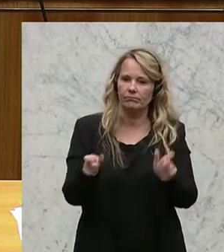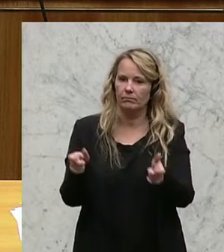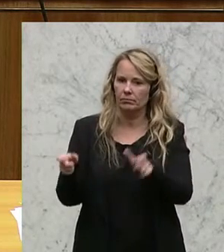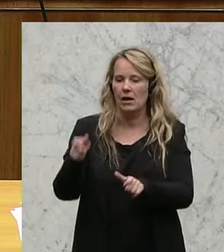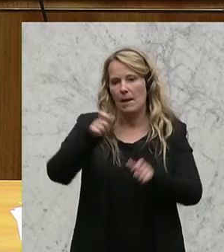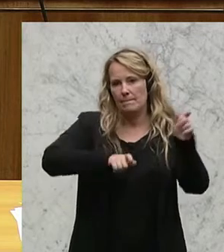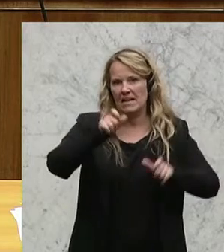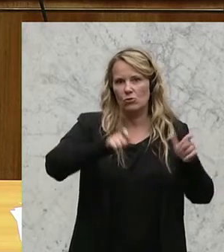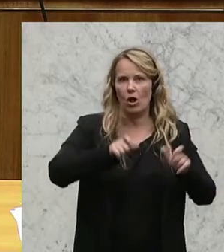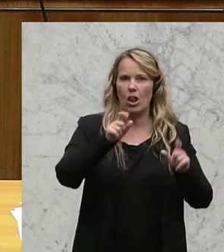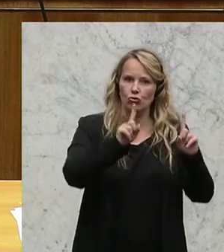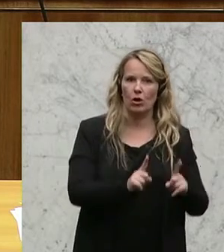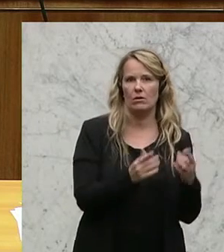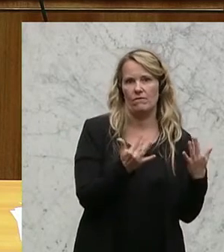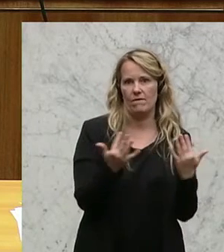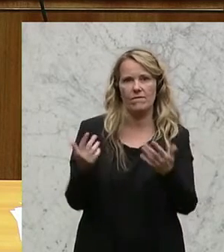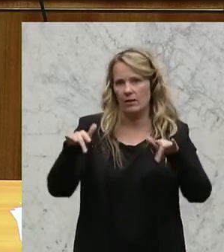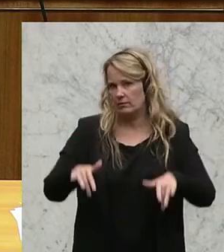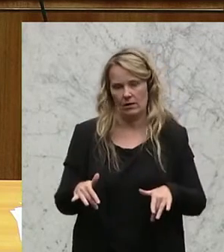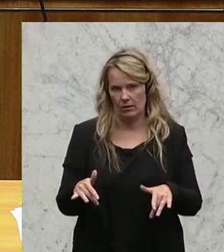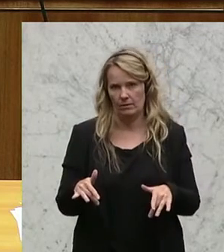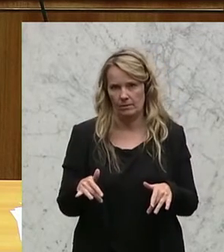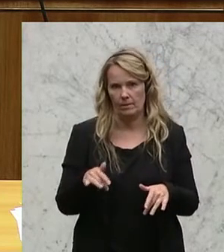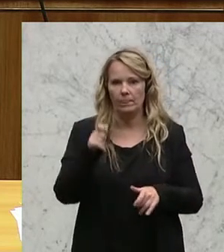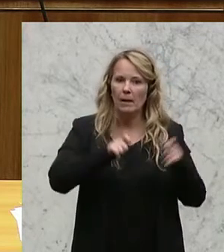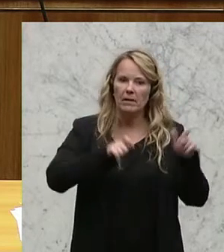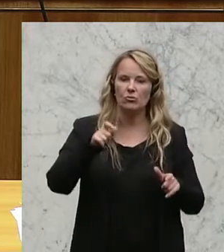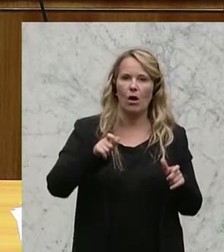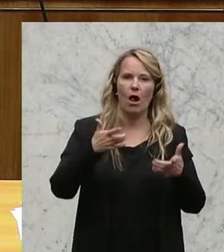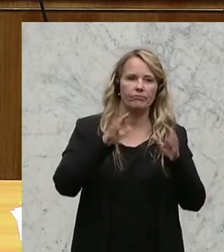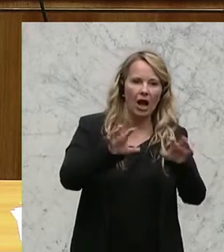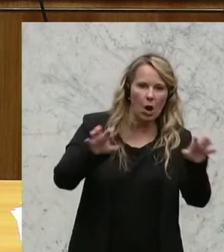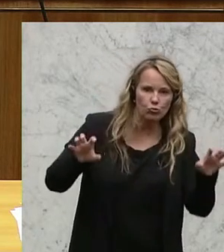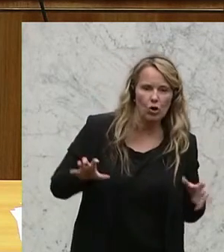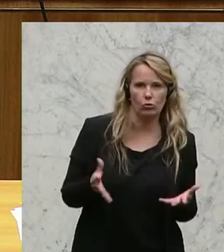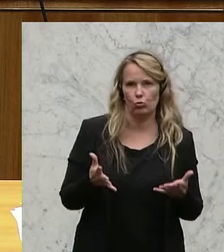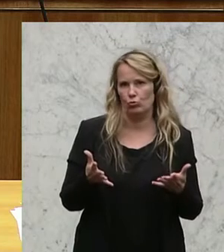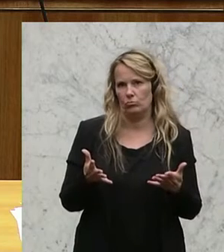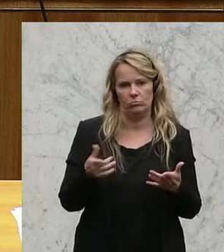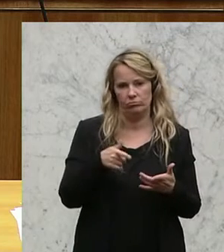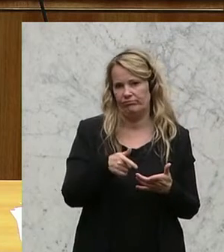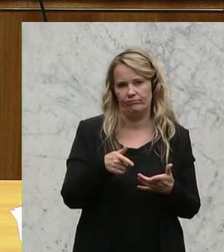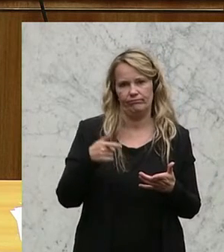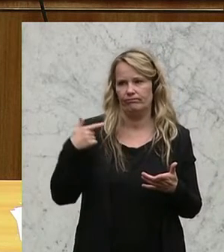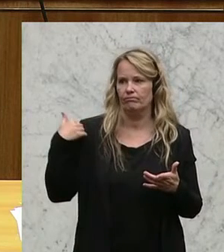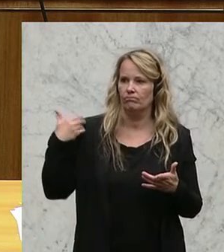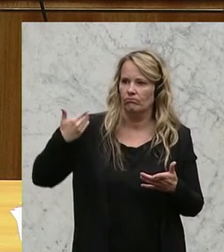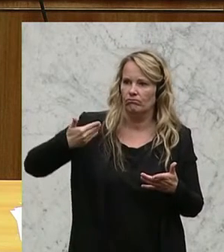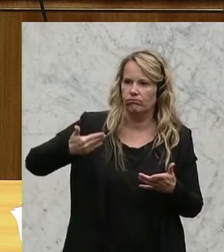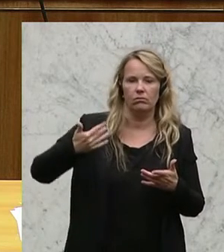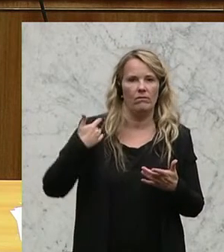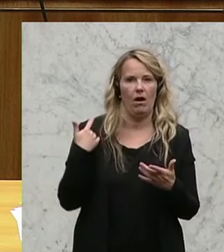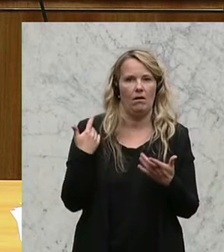Personalstände verfüge. Die Personalausstattung sei einfach historisch gewachsen gewesen.